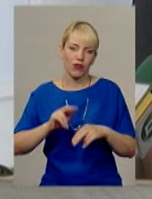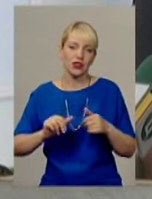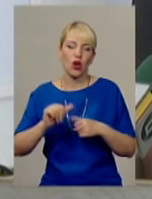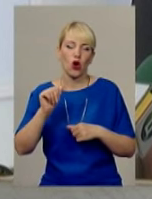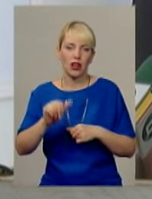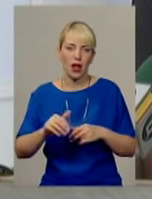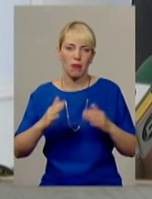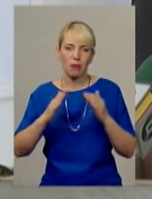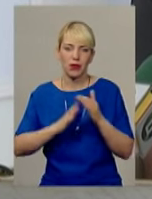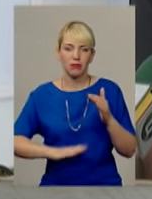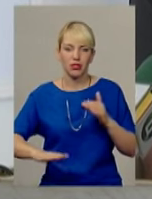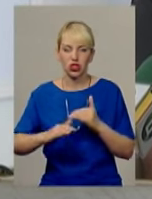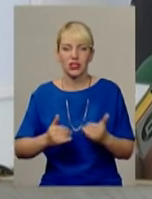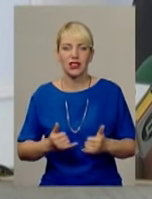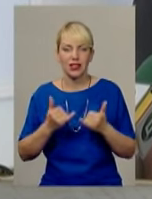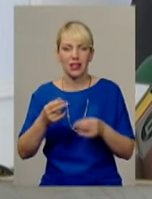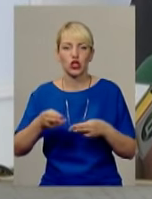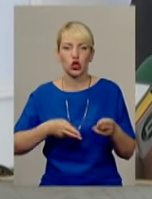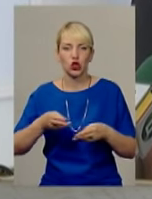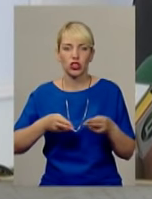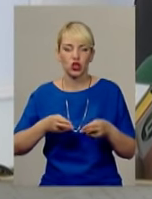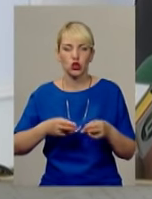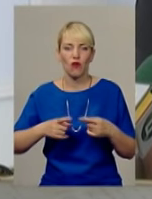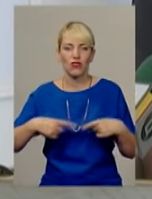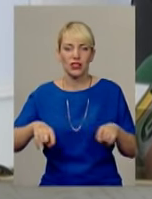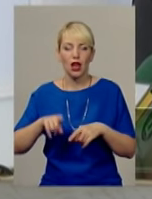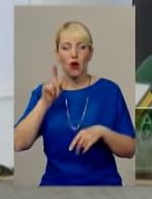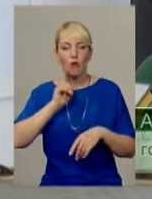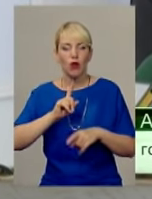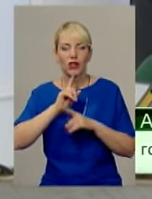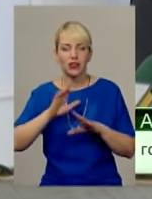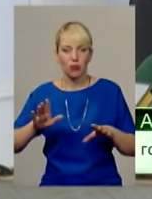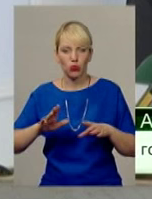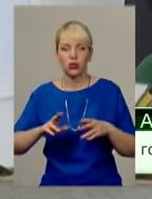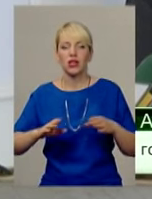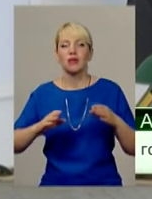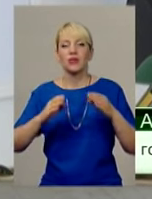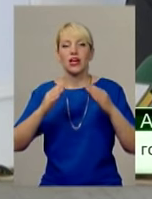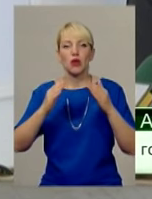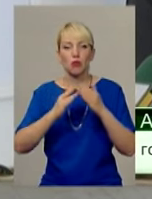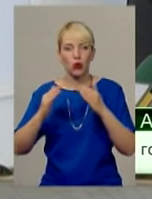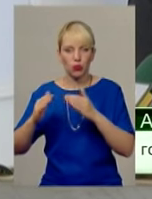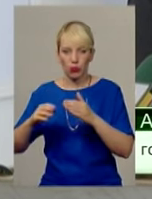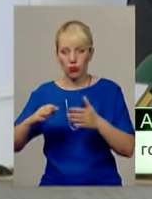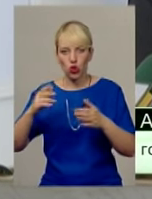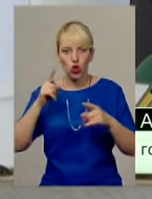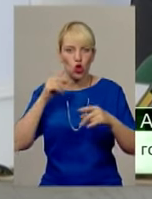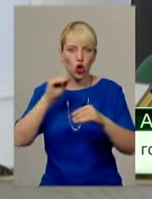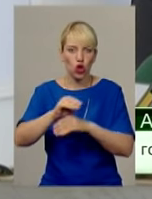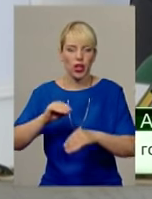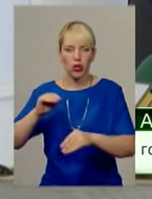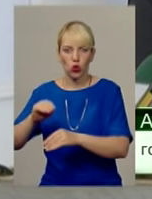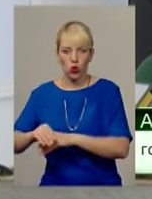Поки не буде додаткових площ, пускати ножі туди нема смисла. Ви зробіть додаткові